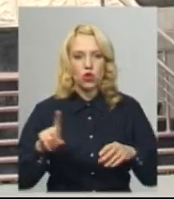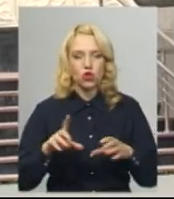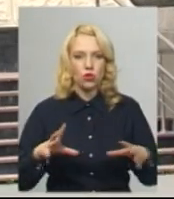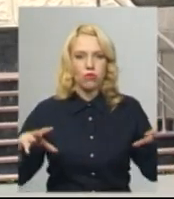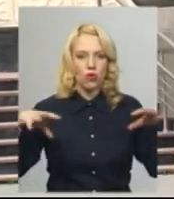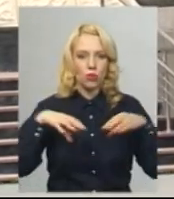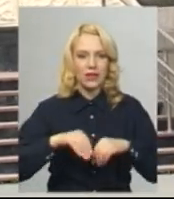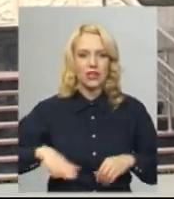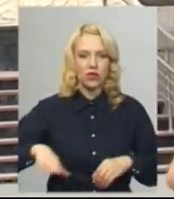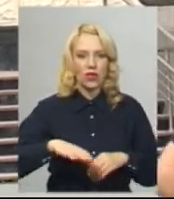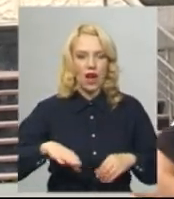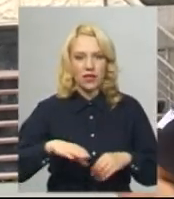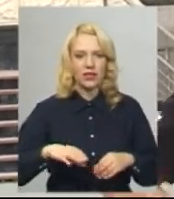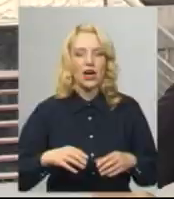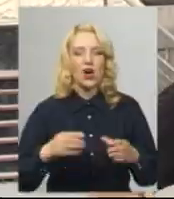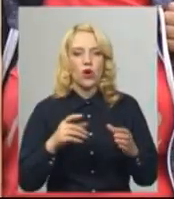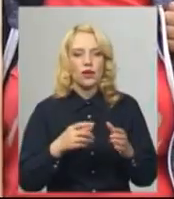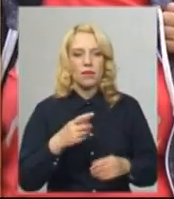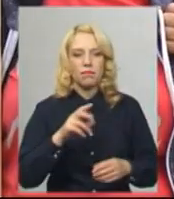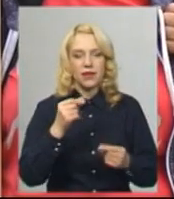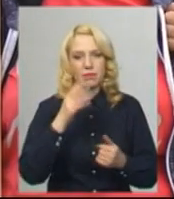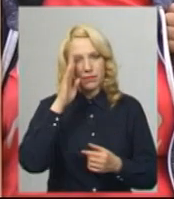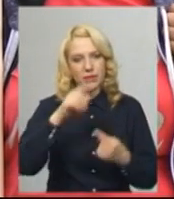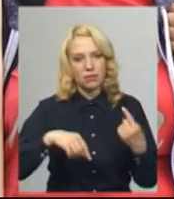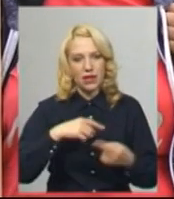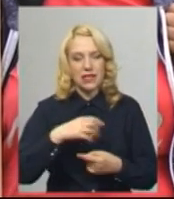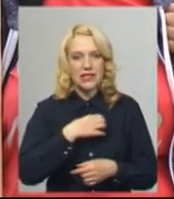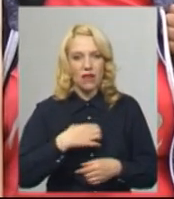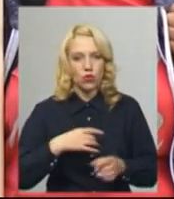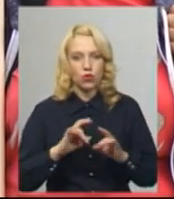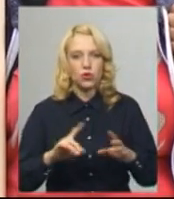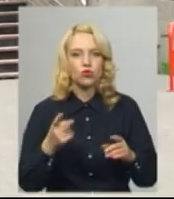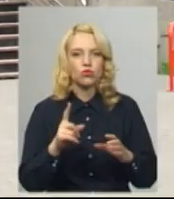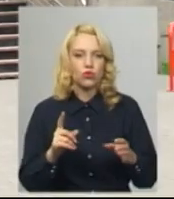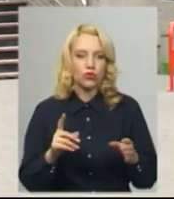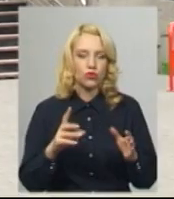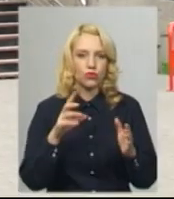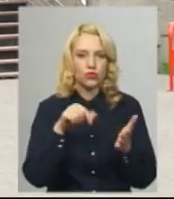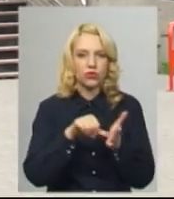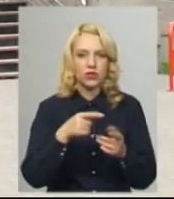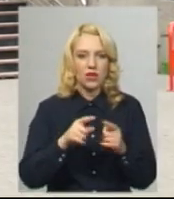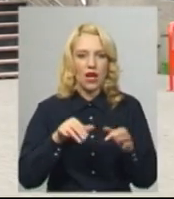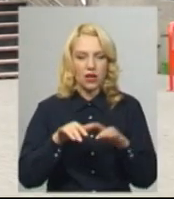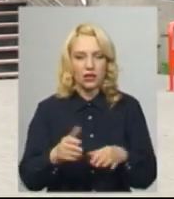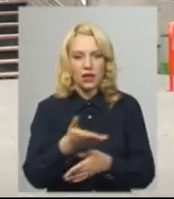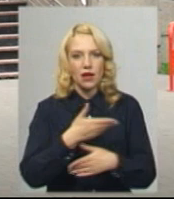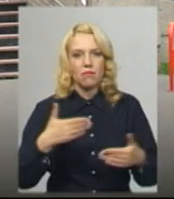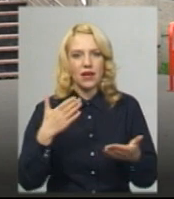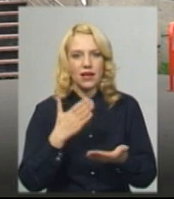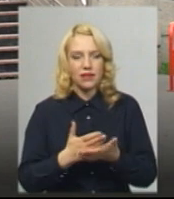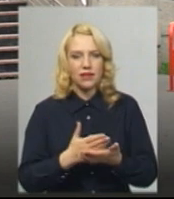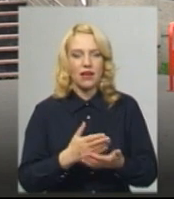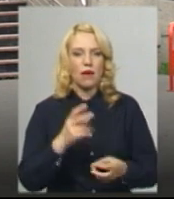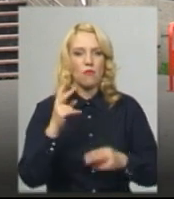одиниці, об'єднавши райони. Підприємець Славут і Юрій Поліщук пояснює, чому приєднався до решти мітингарів. Ми є лідером, промисловим лідером